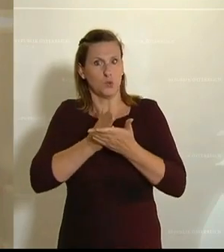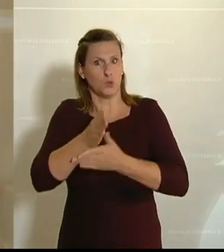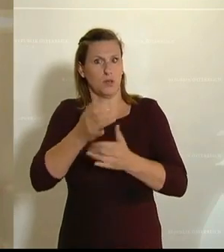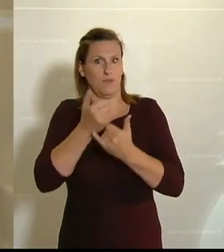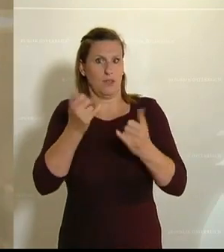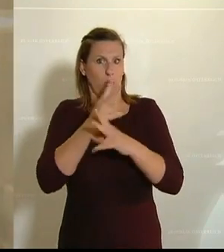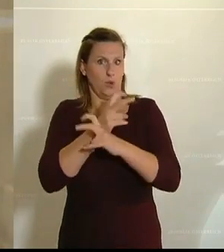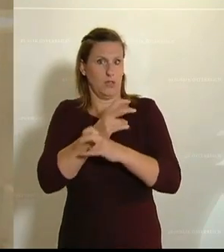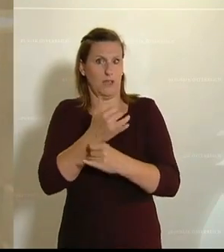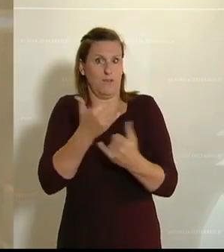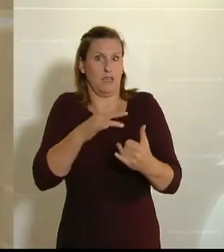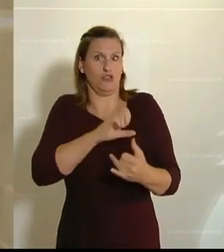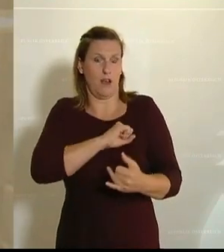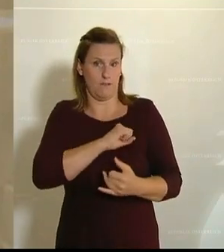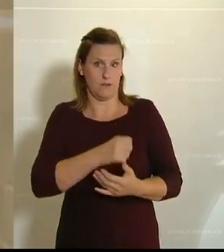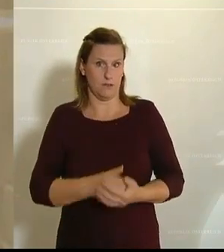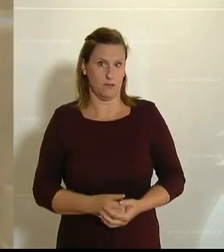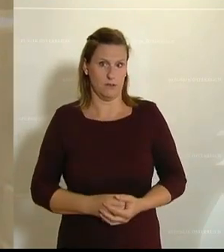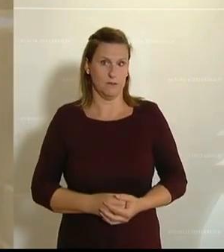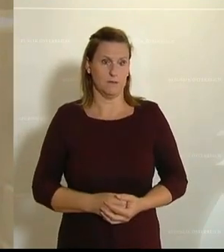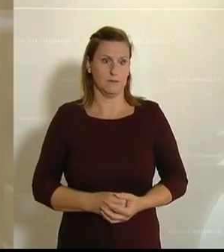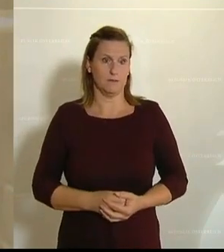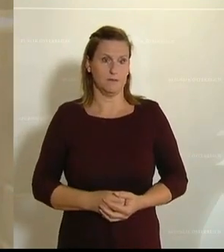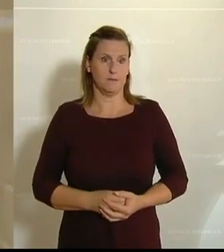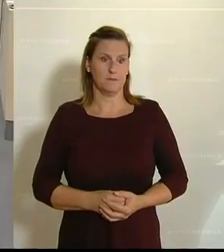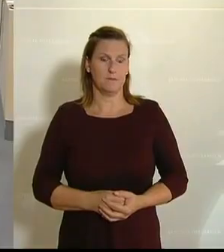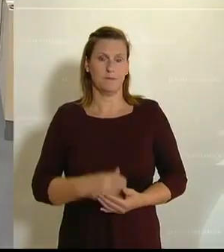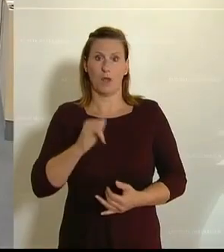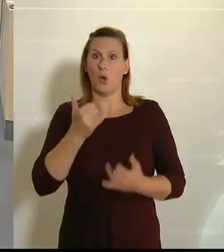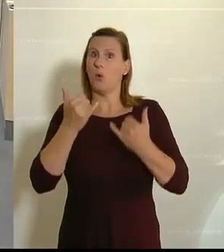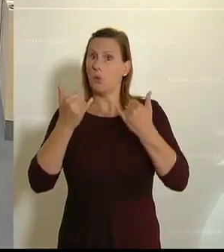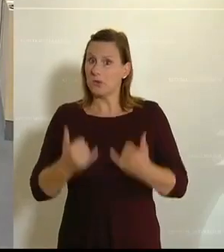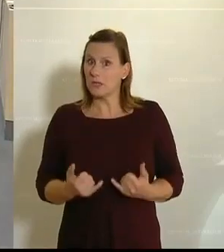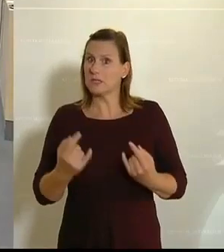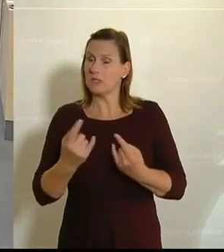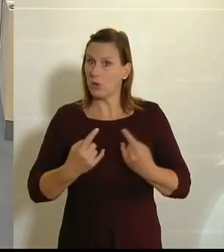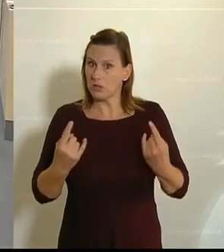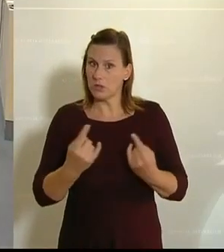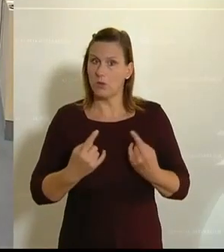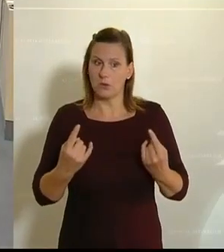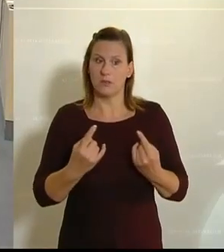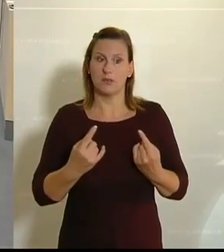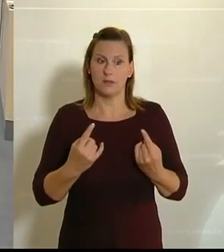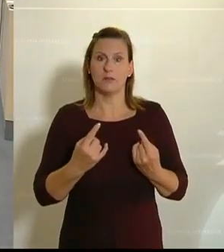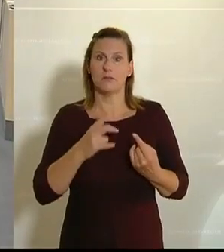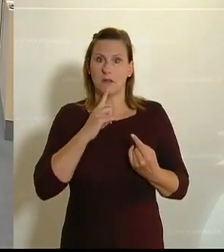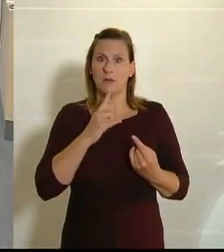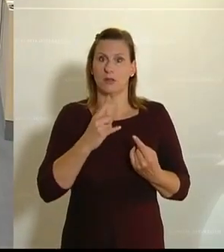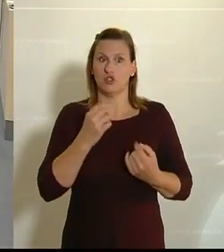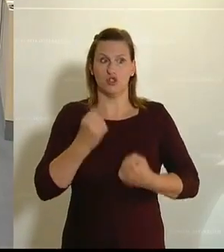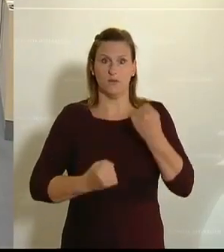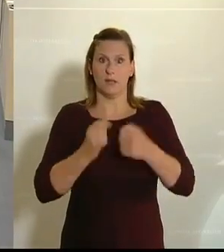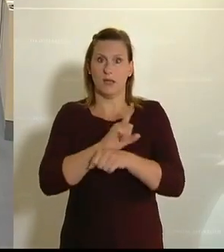Ja, und in dieser Situation und zu diesem